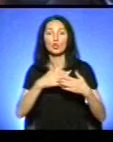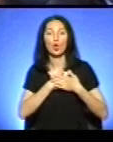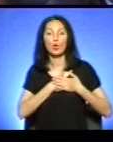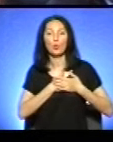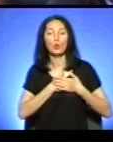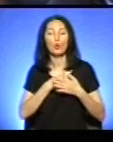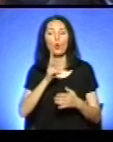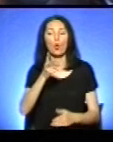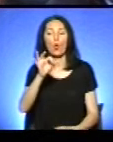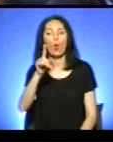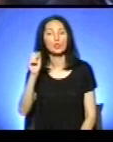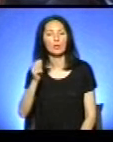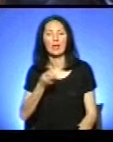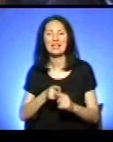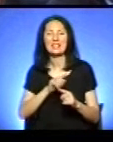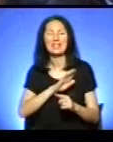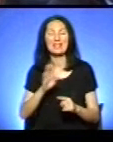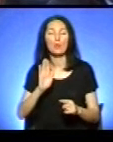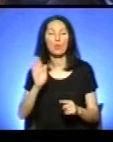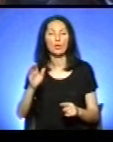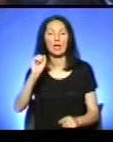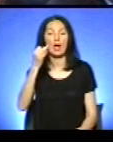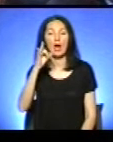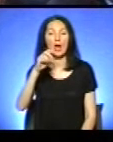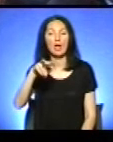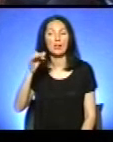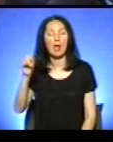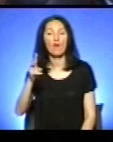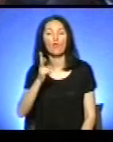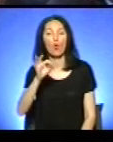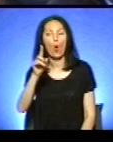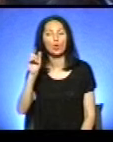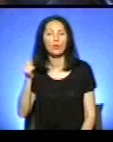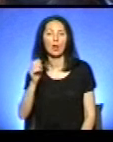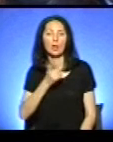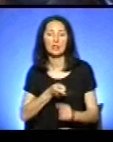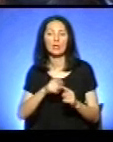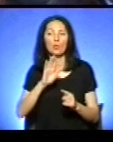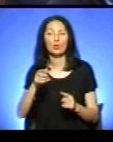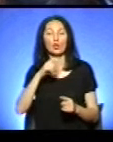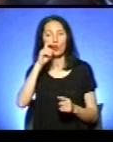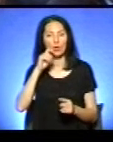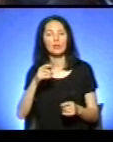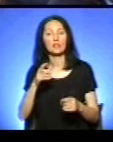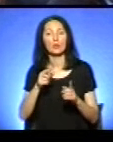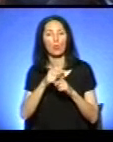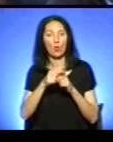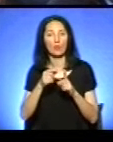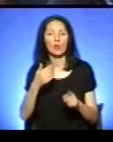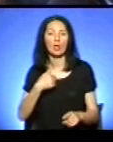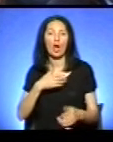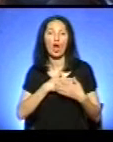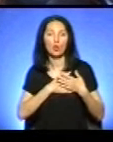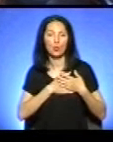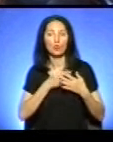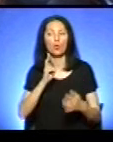буде «Айлав Козу», це буде українськими буквами гарненьким. Я люблю Козу. Також плануємо цього року додатковий,